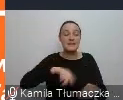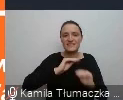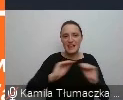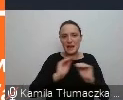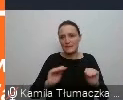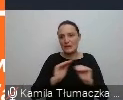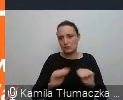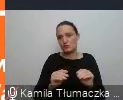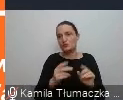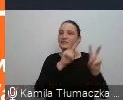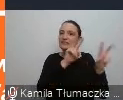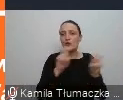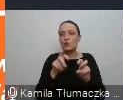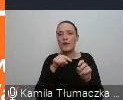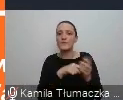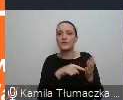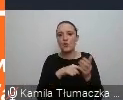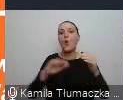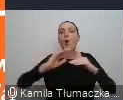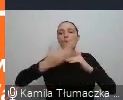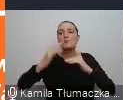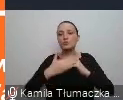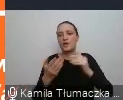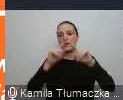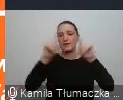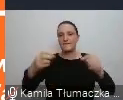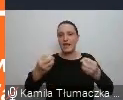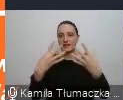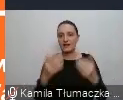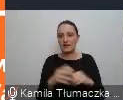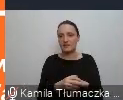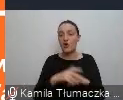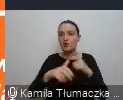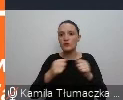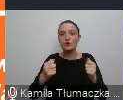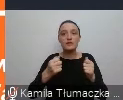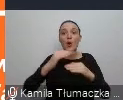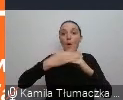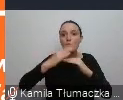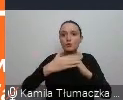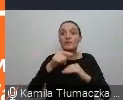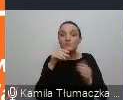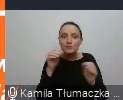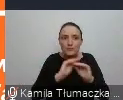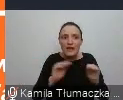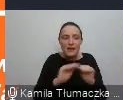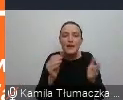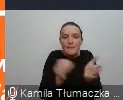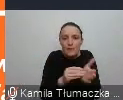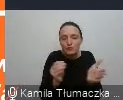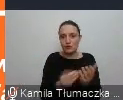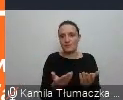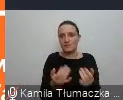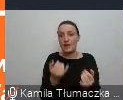i edukatorzy, cytujemy to w przypadku komputera oraz rozwiązań, które na przykład są przydatne w terapii, jeśli